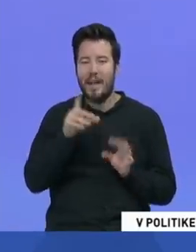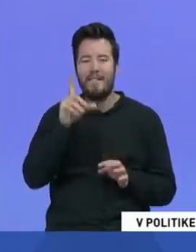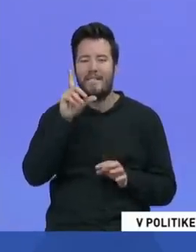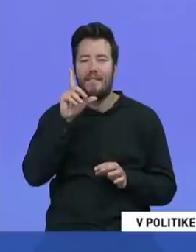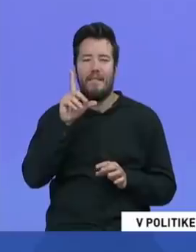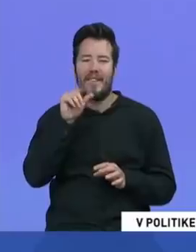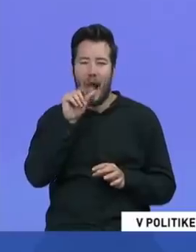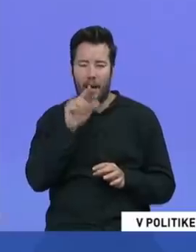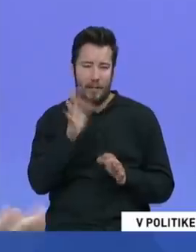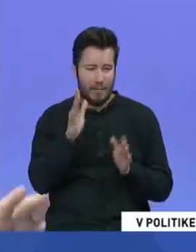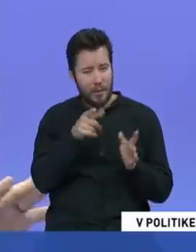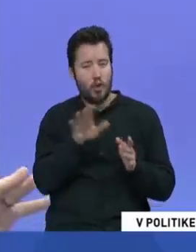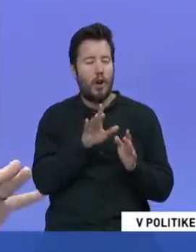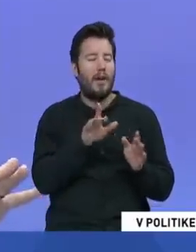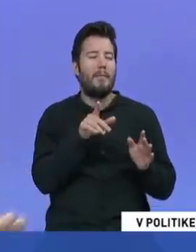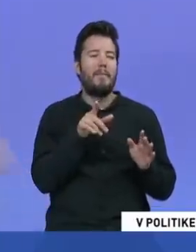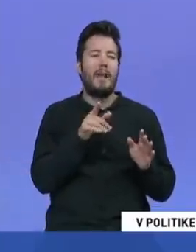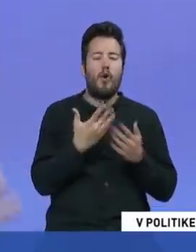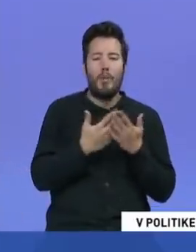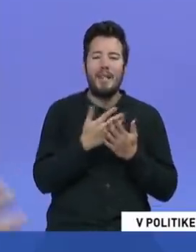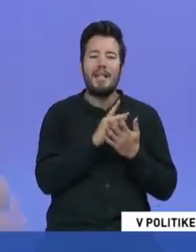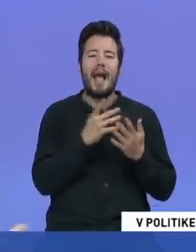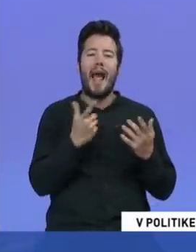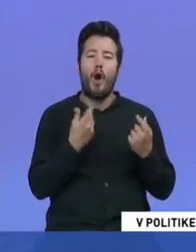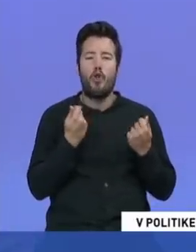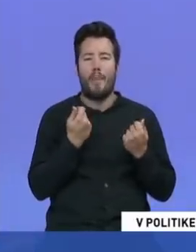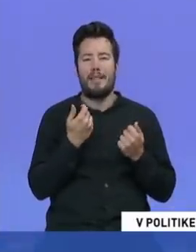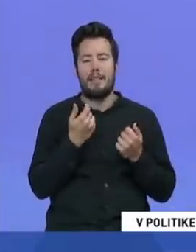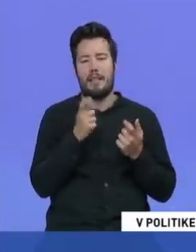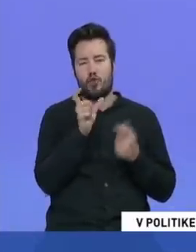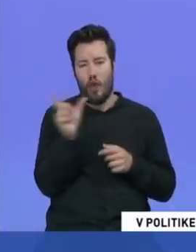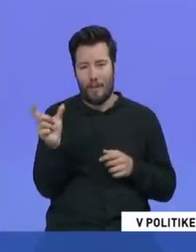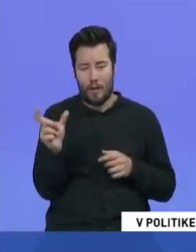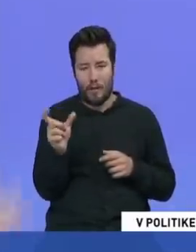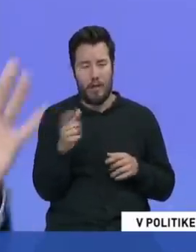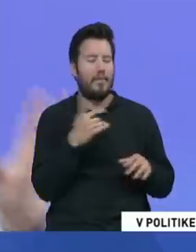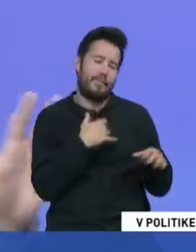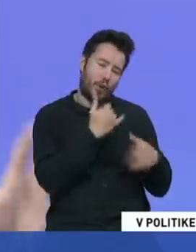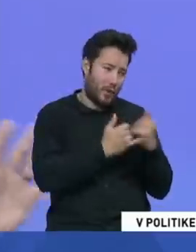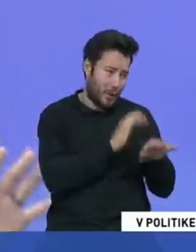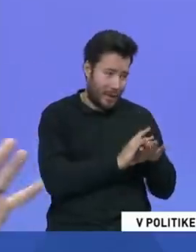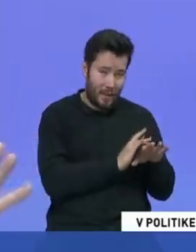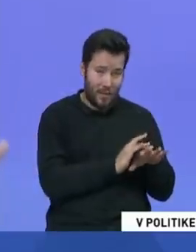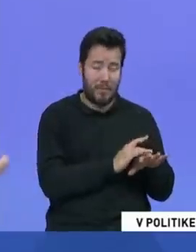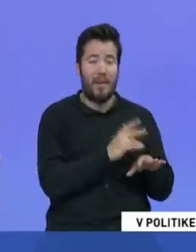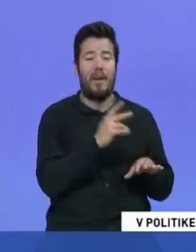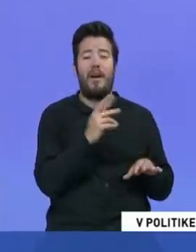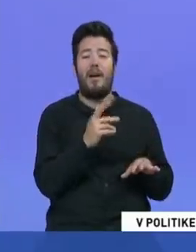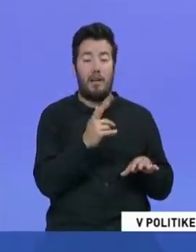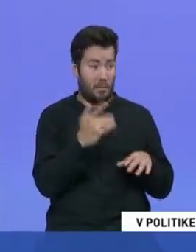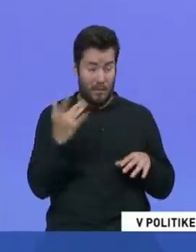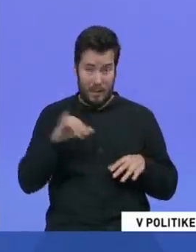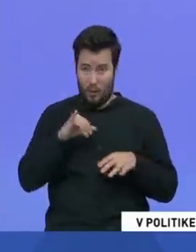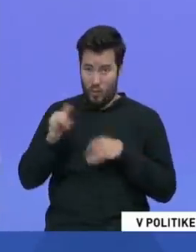technicky, ekonomicky pojem a mrzí ma, keď to bolo zle pochopené a naozaj sa za to ospravedlňuje. A zopakoval by ste to ešte? Nie, nie. Pokiaľ vidím, že tá reakcia bola taká, ako bola,